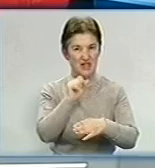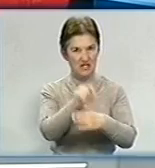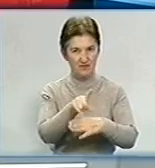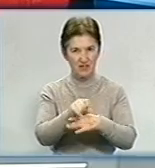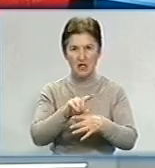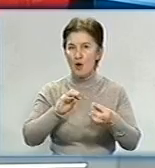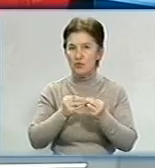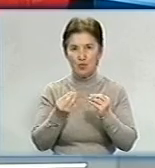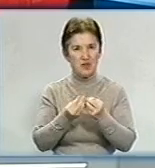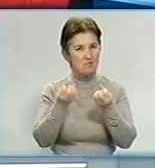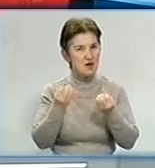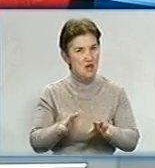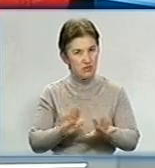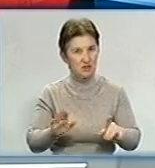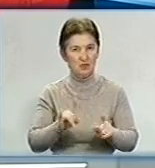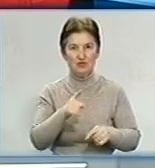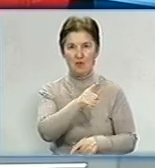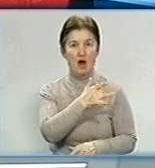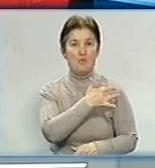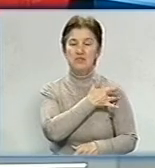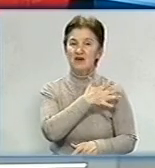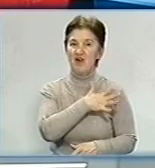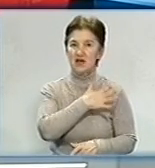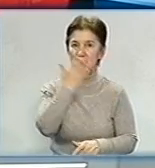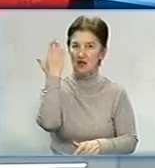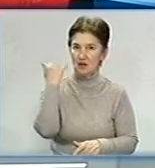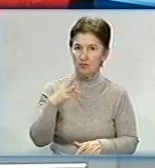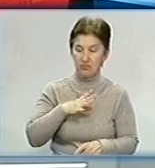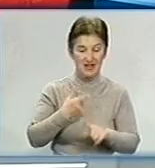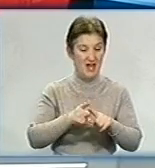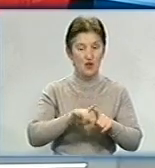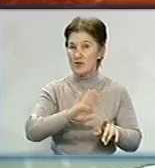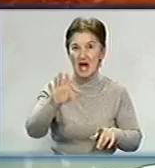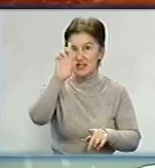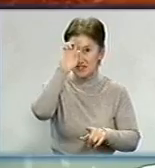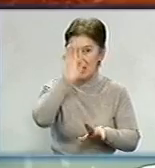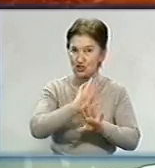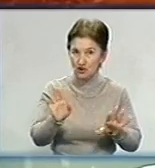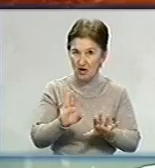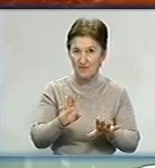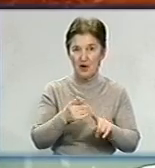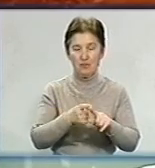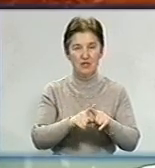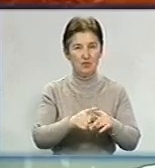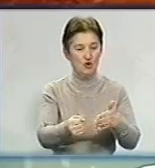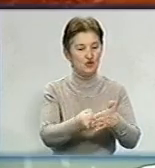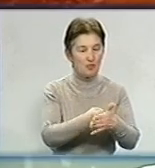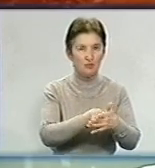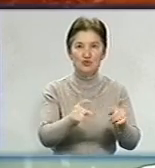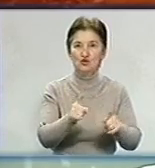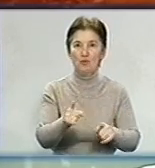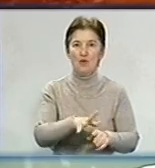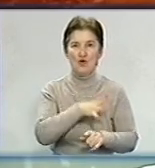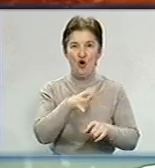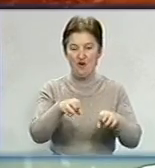непроста, тому що приватний власний був у тієї компанії, це не держава, і допромогтися того, що було вирішено